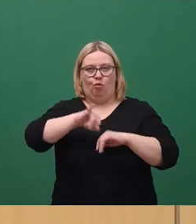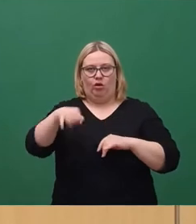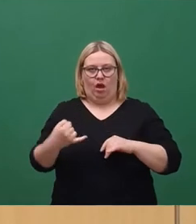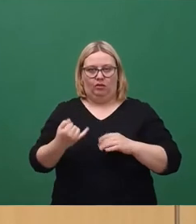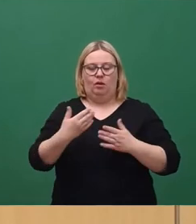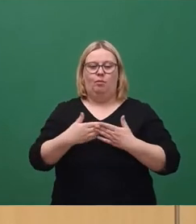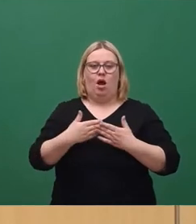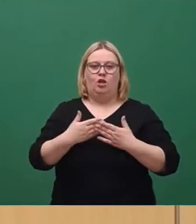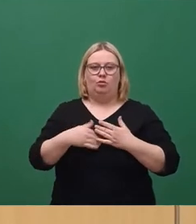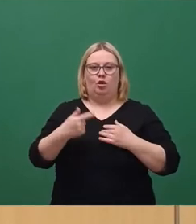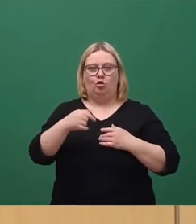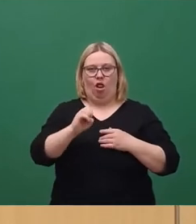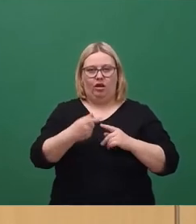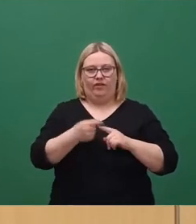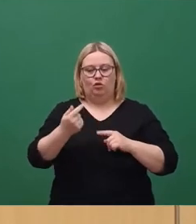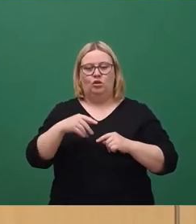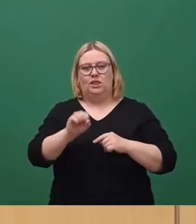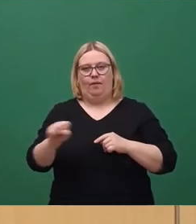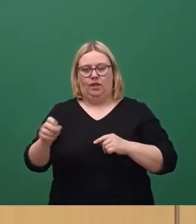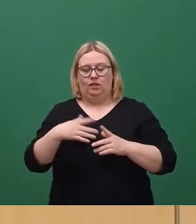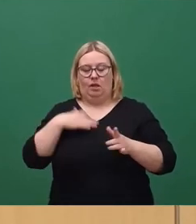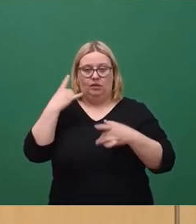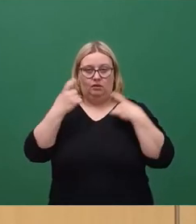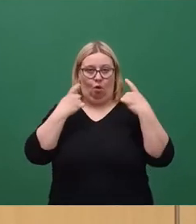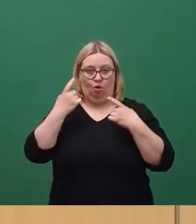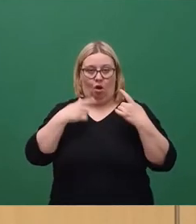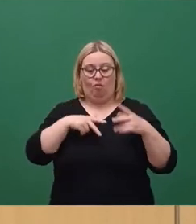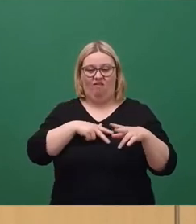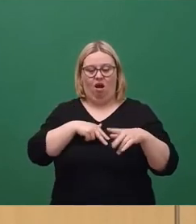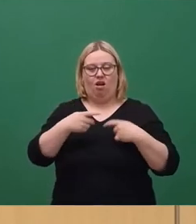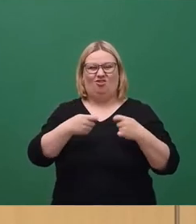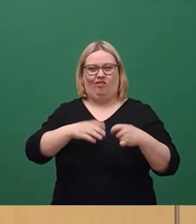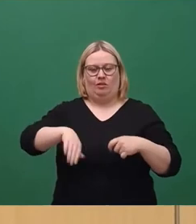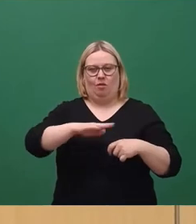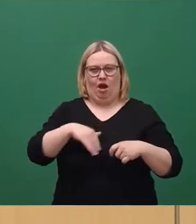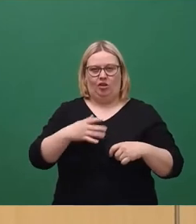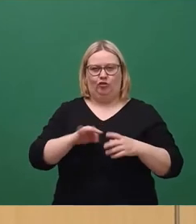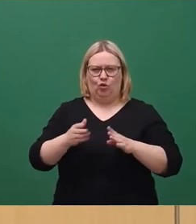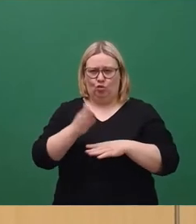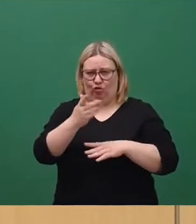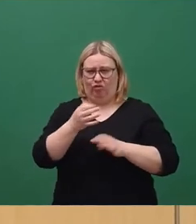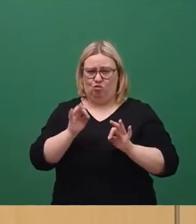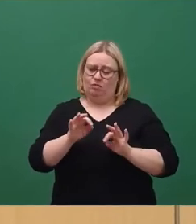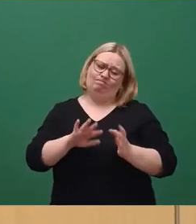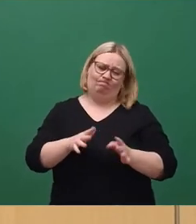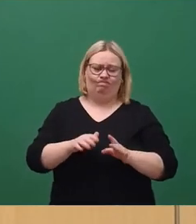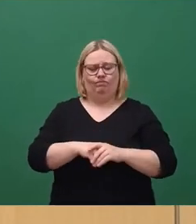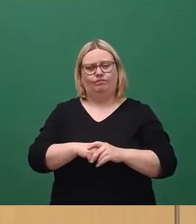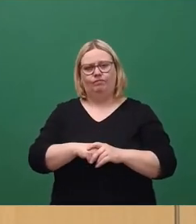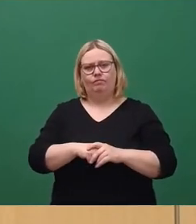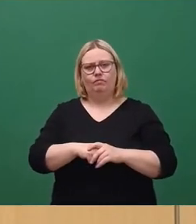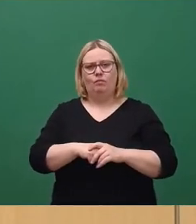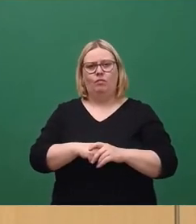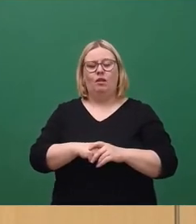in Tolkewitz und Seidnitz, bin ich in Sorge, ob der Geschäftsbereich gut für die Zukunft aufgestellt ist. Mit der